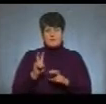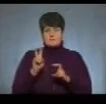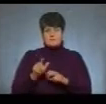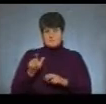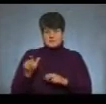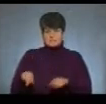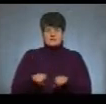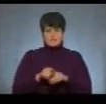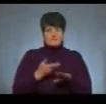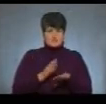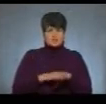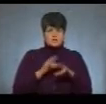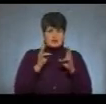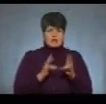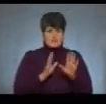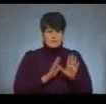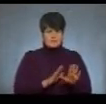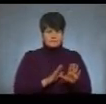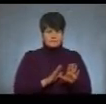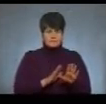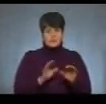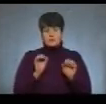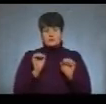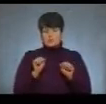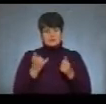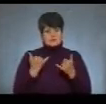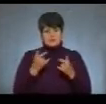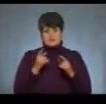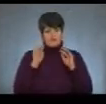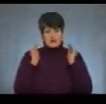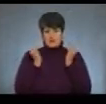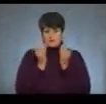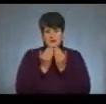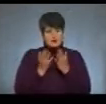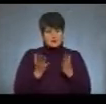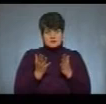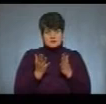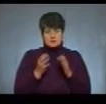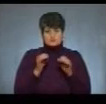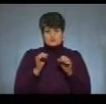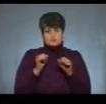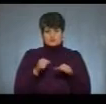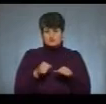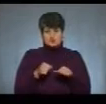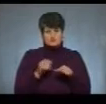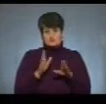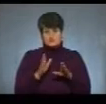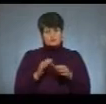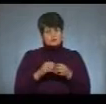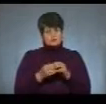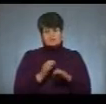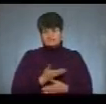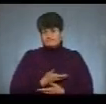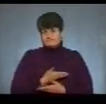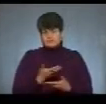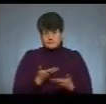також важкі травми, він знаходиться зараз в реанімації, не виключно загроза його житті. На сьогоднішній день